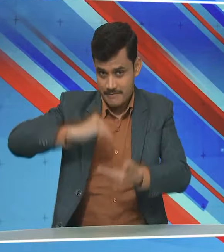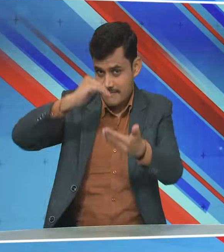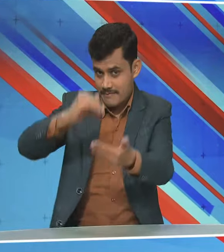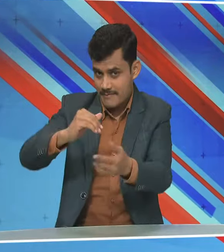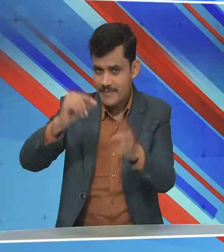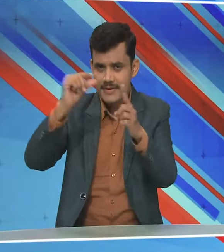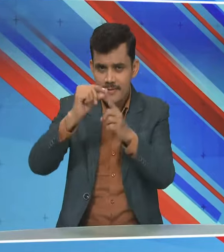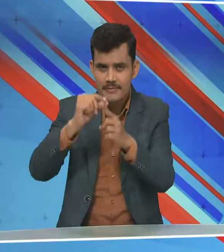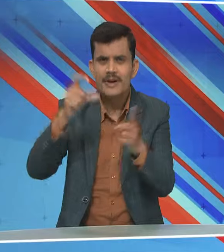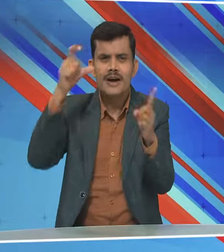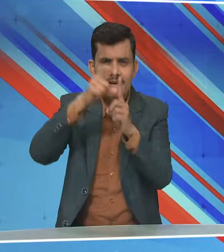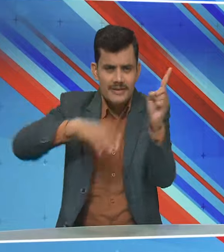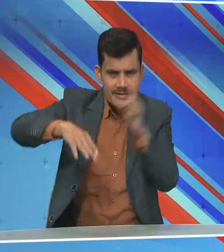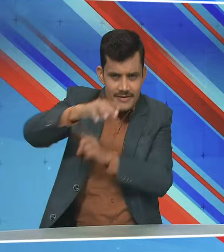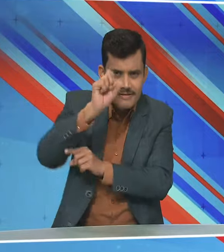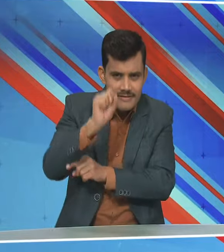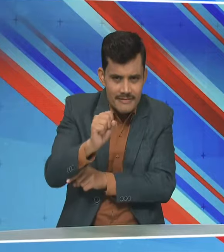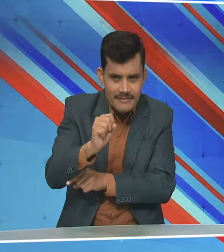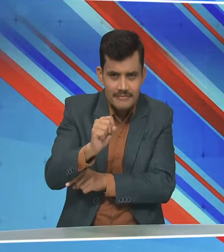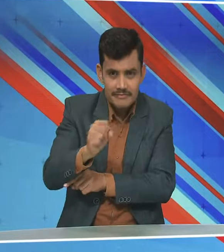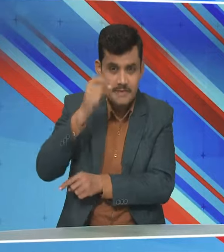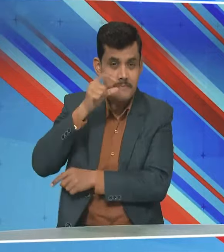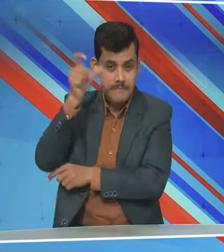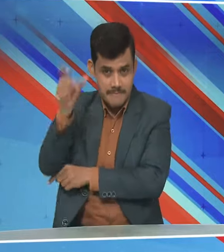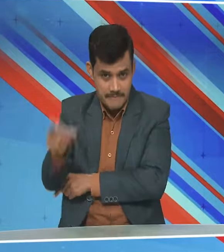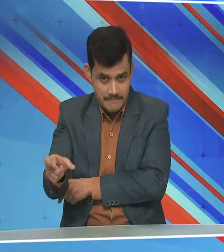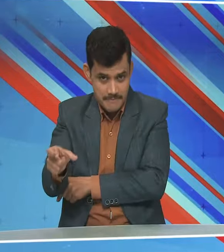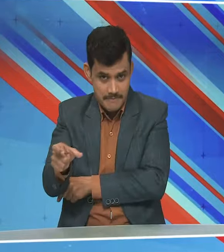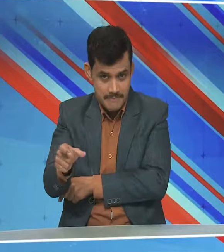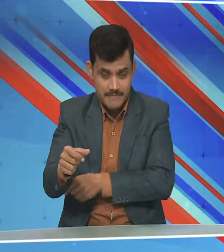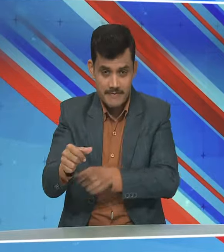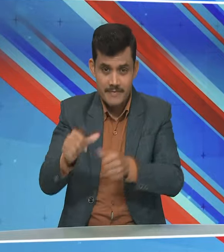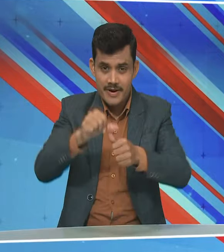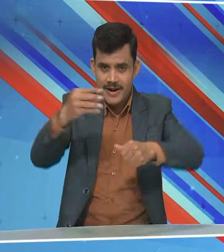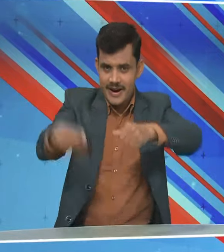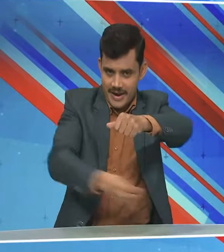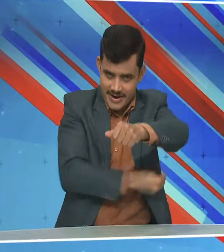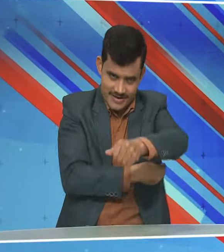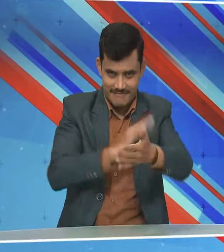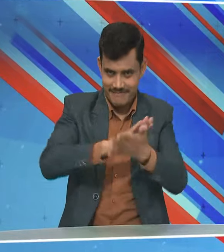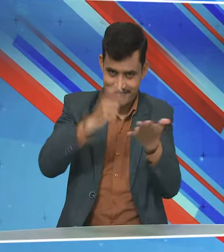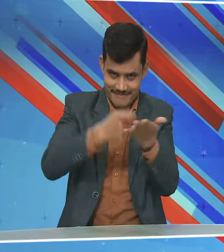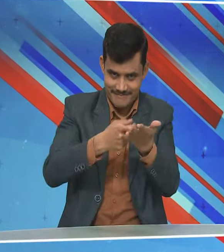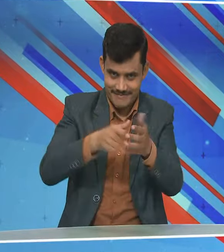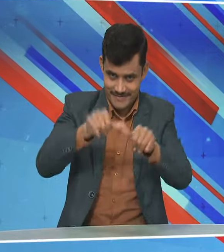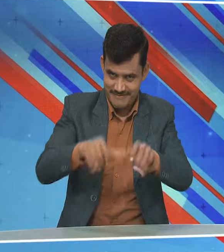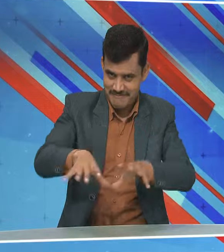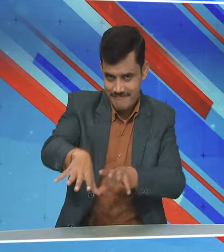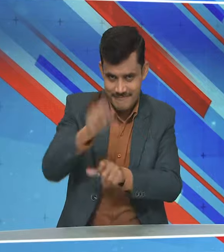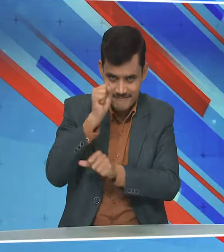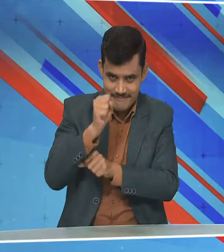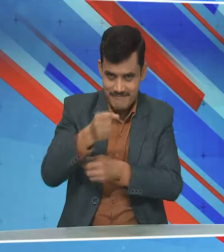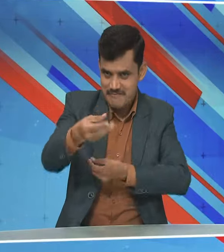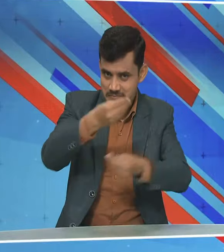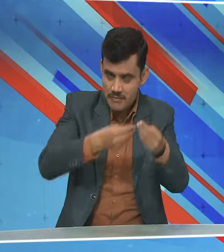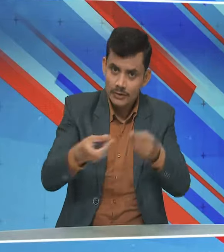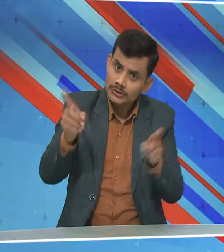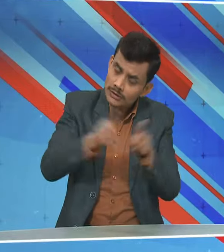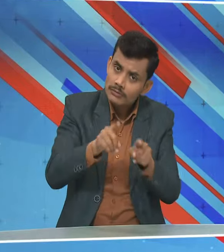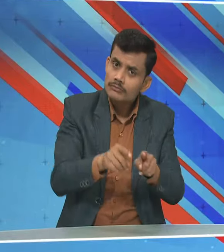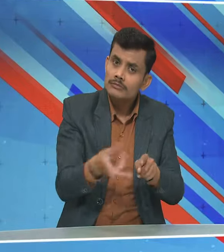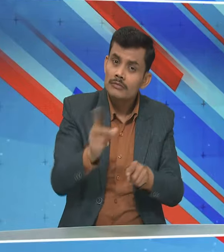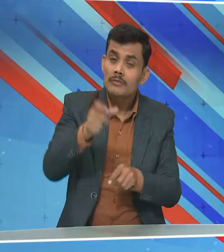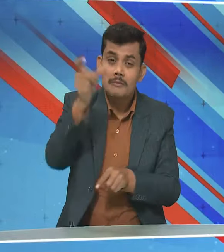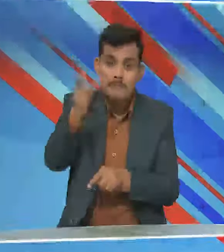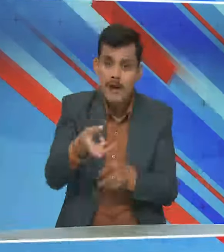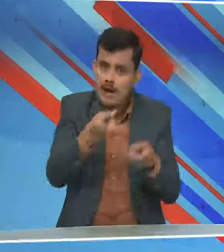दिल्ली के एक रियल स्टेट एजिन्ट के द्वारा हर्याना में जमीन खरीदी फिर उसी जमीन को उसी रियल स्टेट